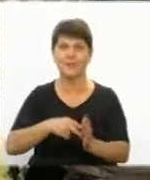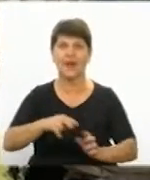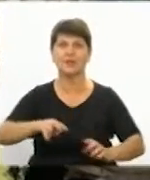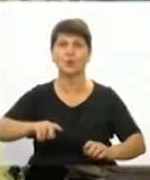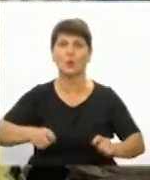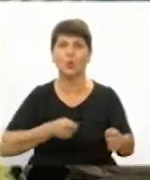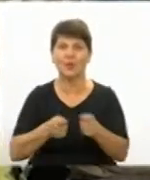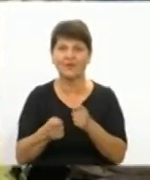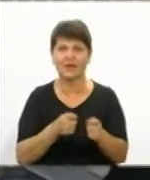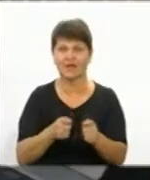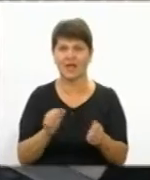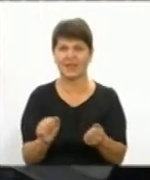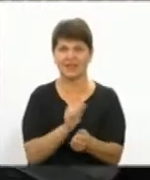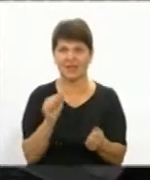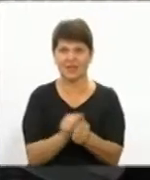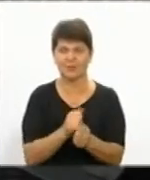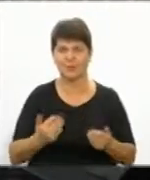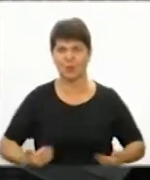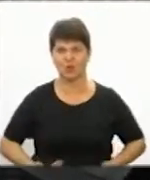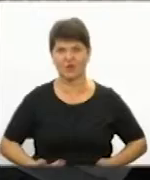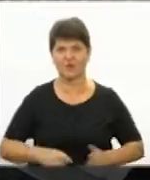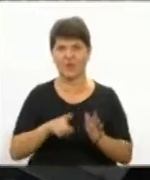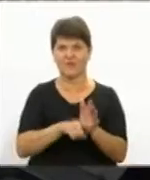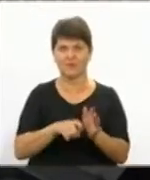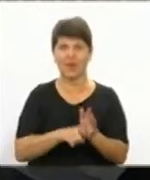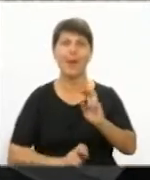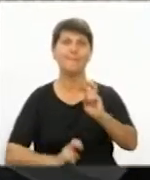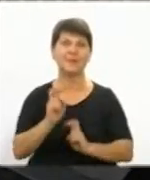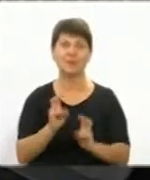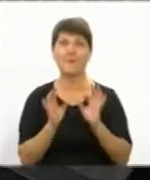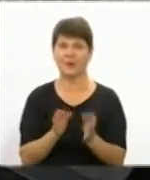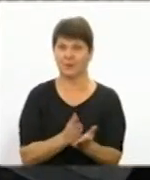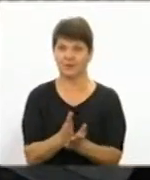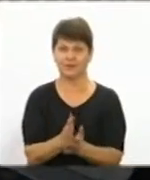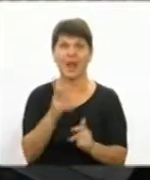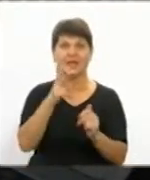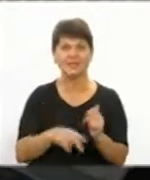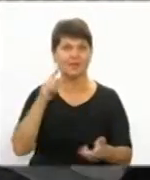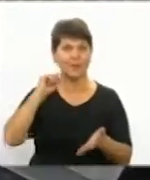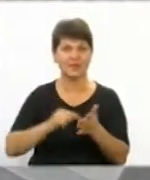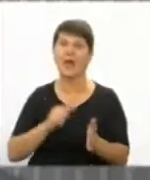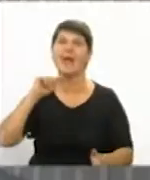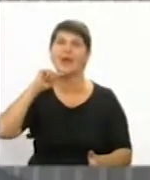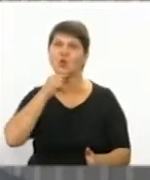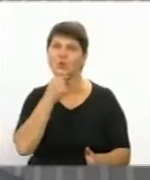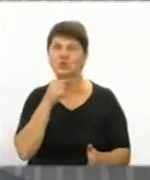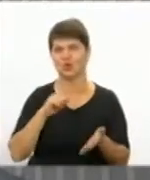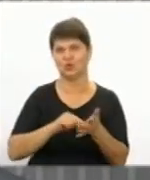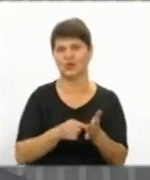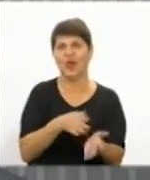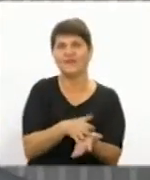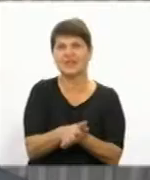побутовими відходами. Підприємство на правильному шляху, втім кінцева мета – це має бути економічно доцільно. Витрати на